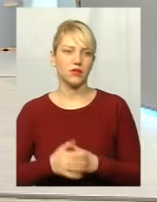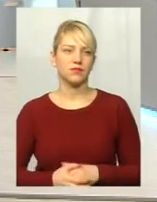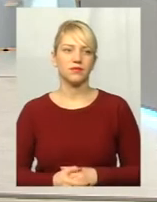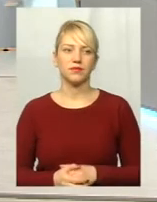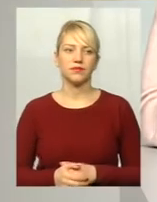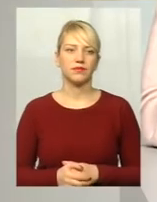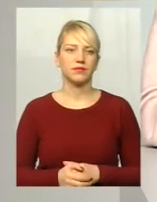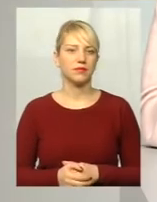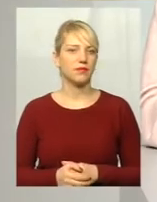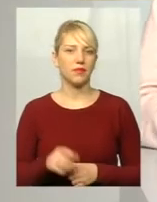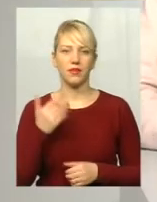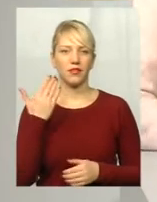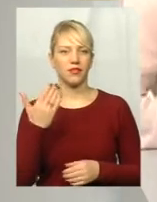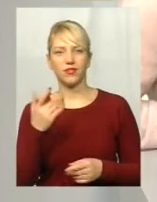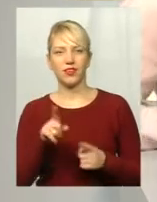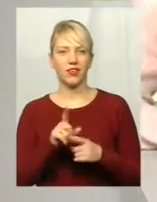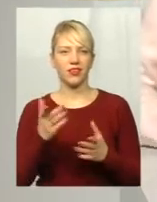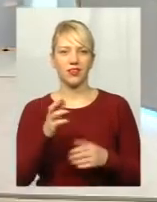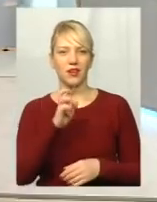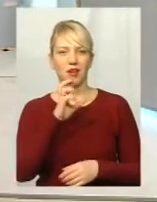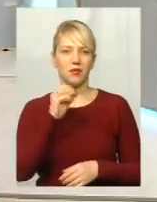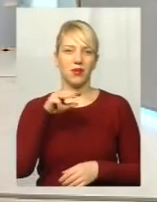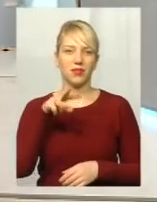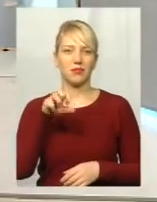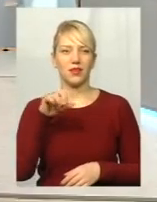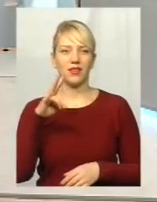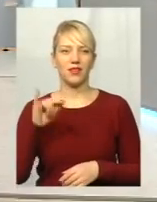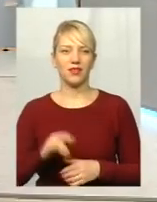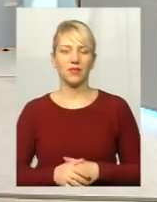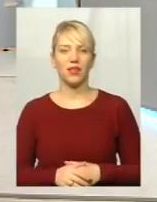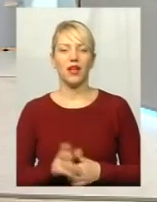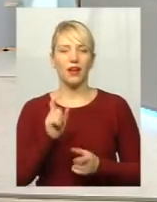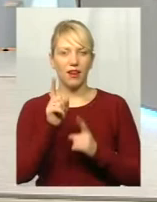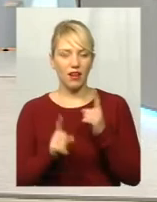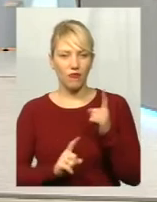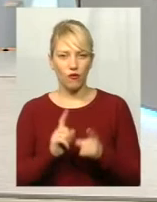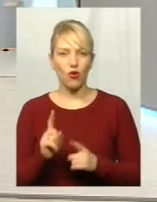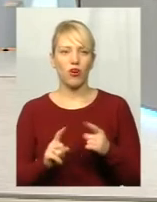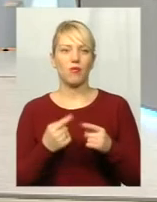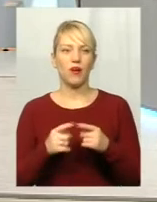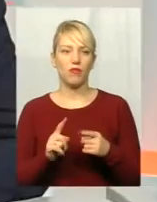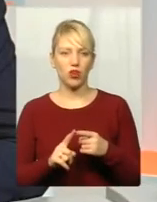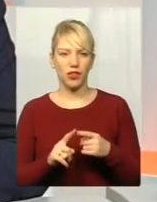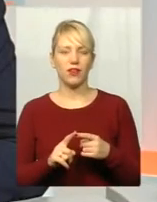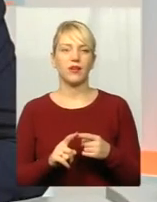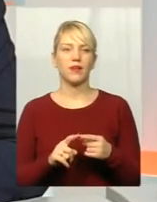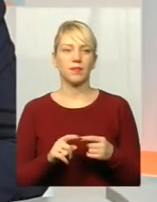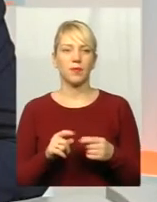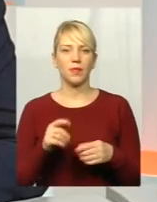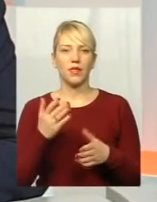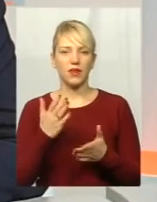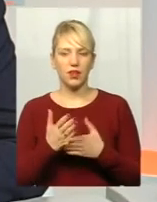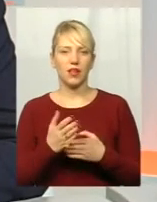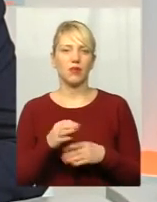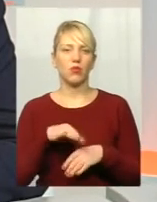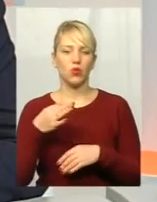Хочеться сказати, що ви якісь бетмани, просто вибачте. Ну, реформа вона болюча для всіх. Старт реформи він болючий завжди є. І